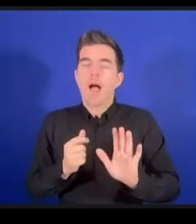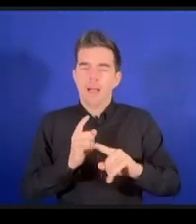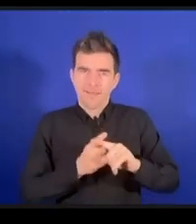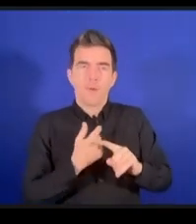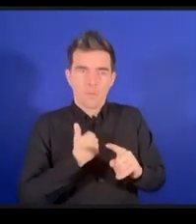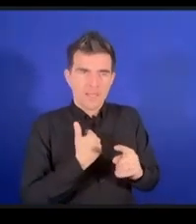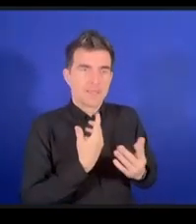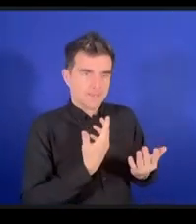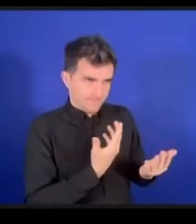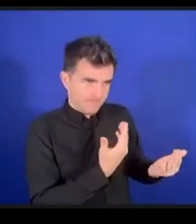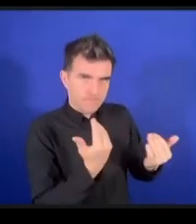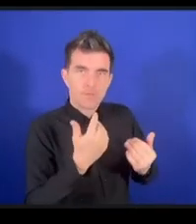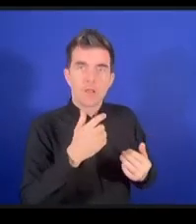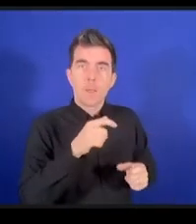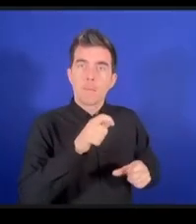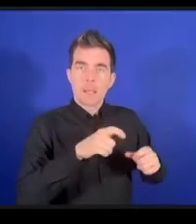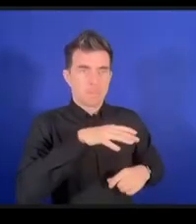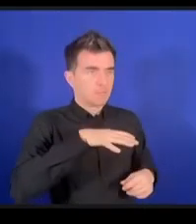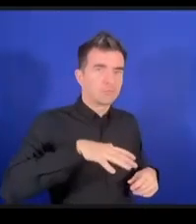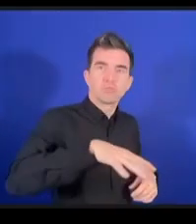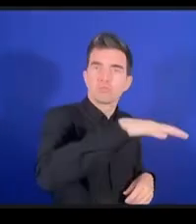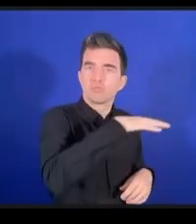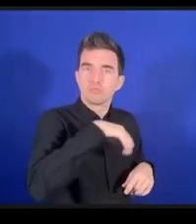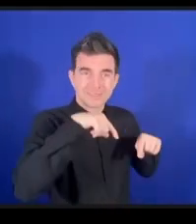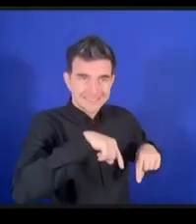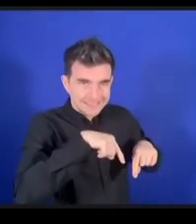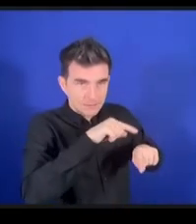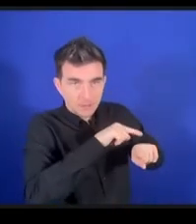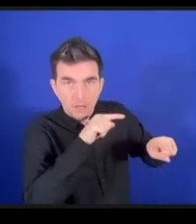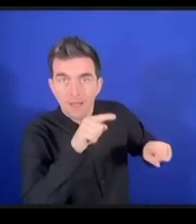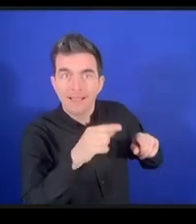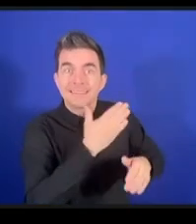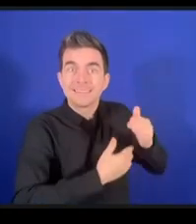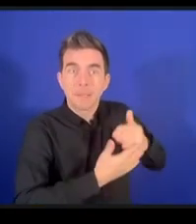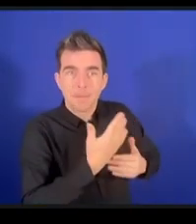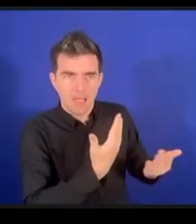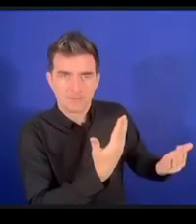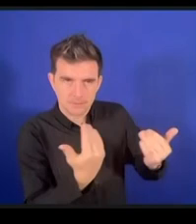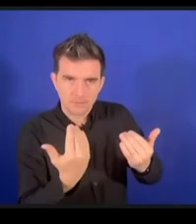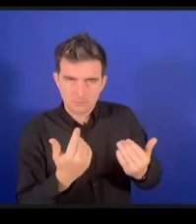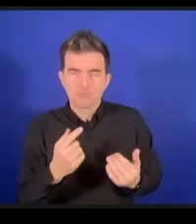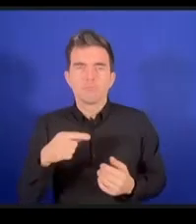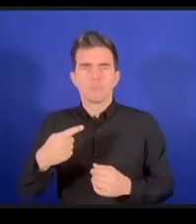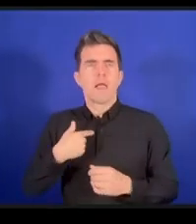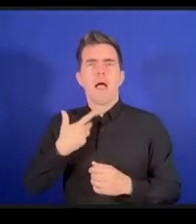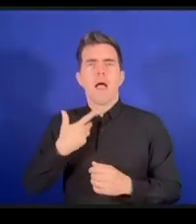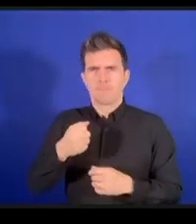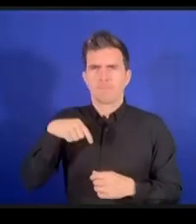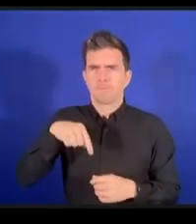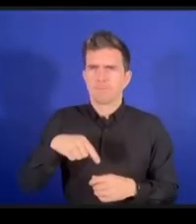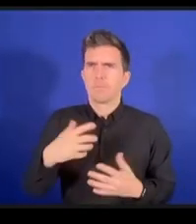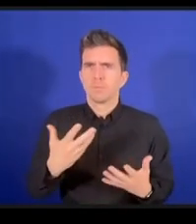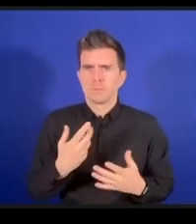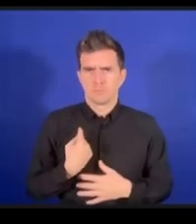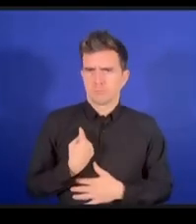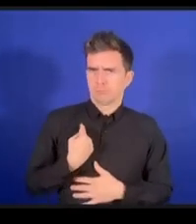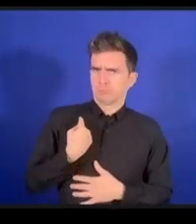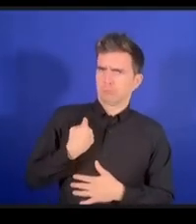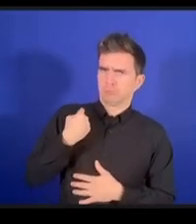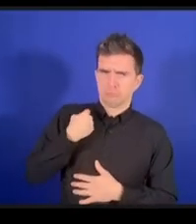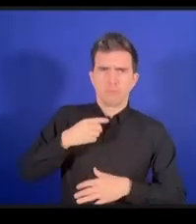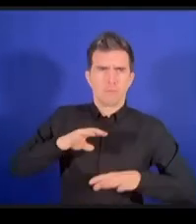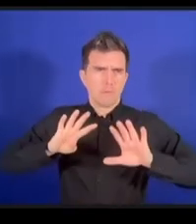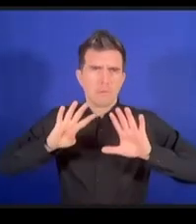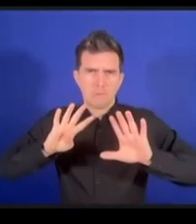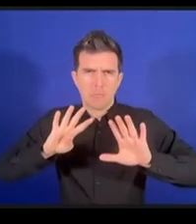りました10月の9日IGFで開いたミーティングには2人の障害を持った方々が日本国内